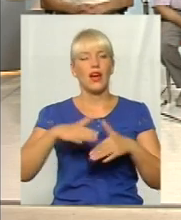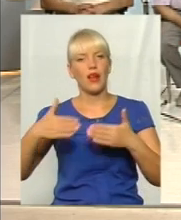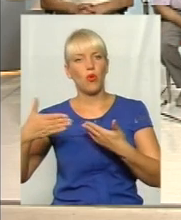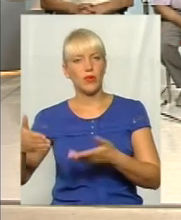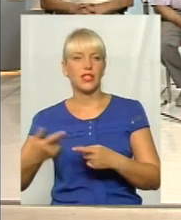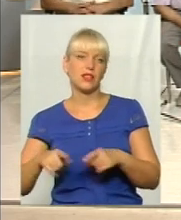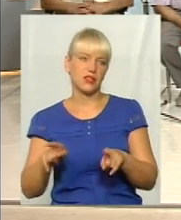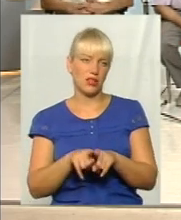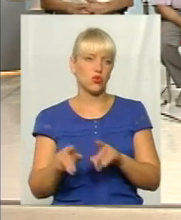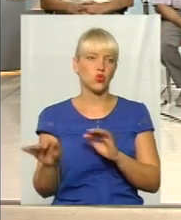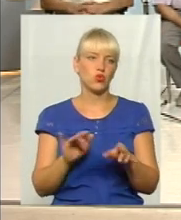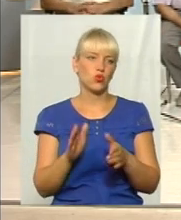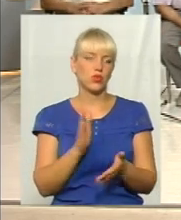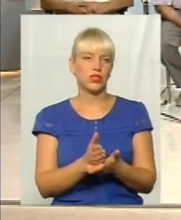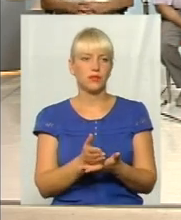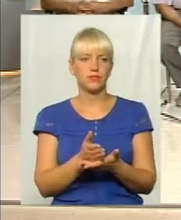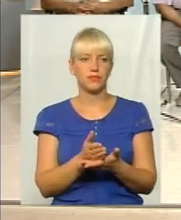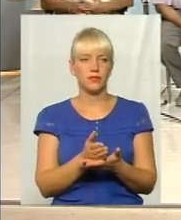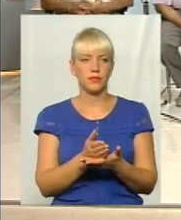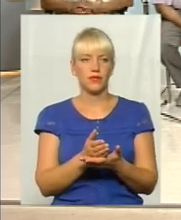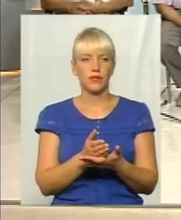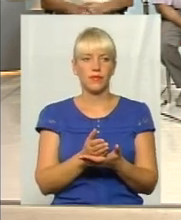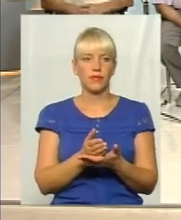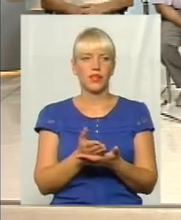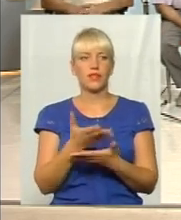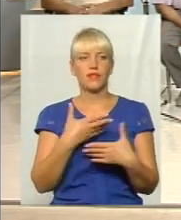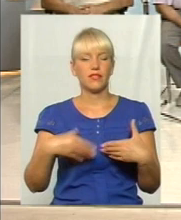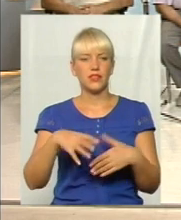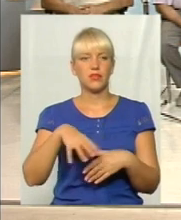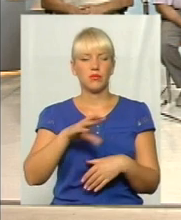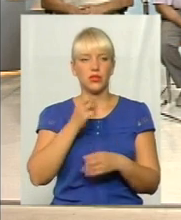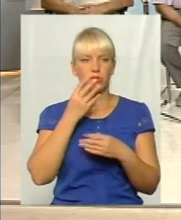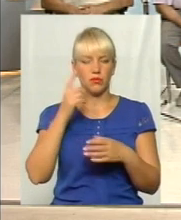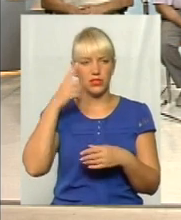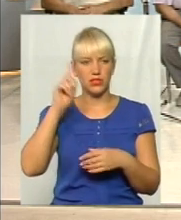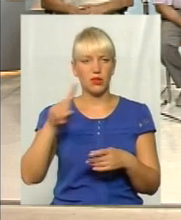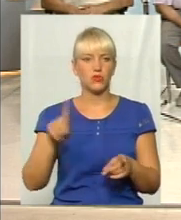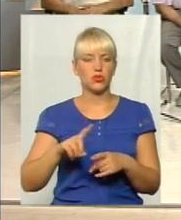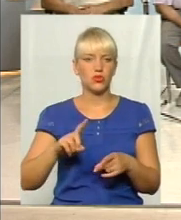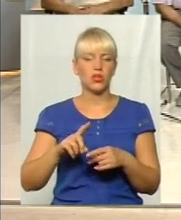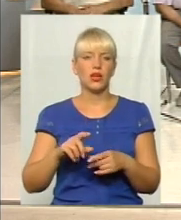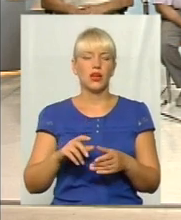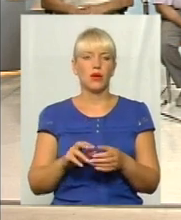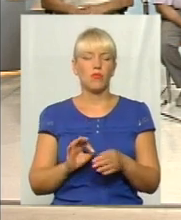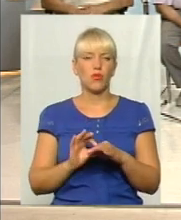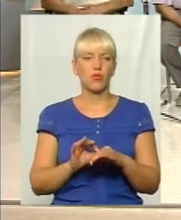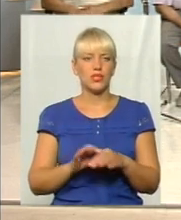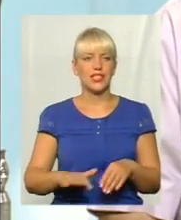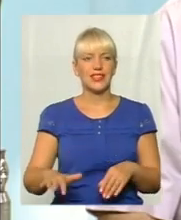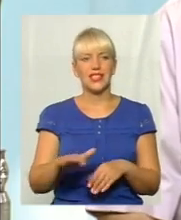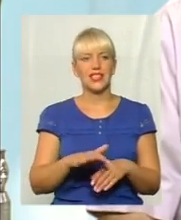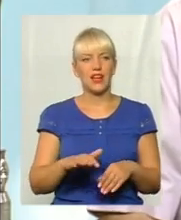рух йде. Позитивно. Всі ми добре знаємо, що сьогодні проводиться територіальна реформа. Так, сьогодні